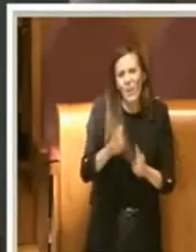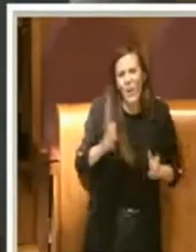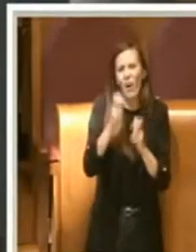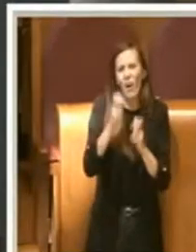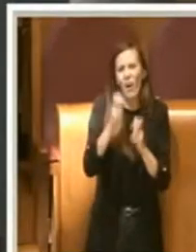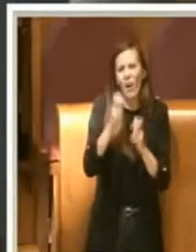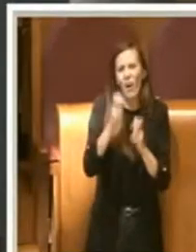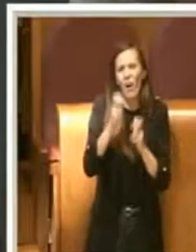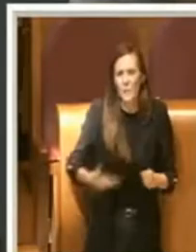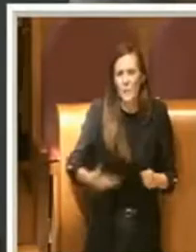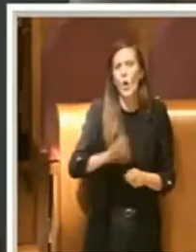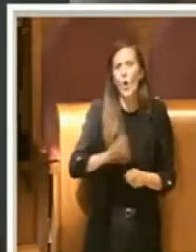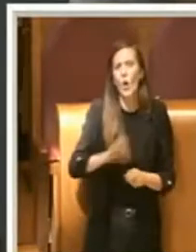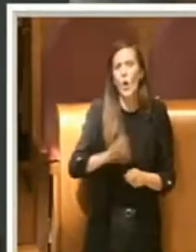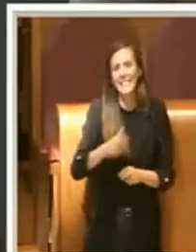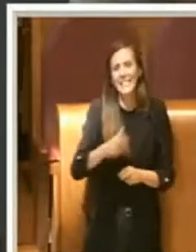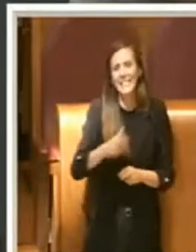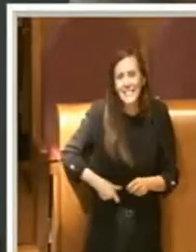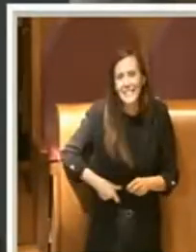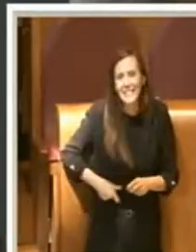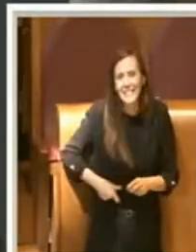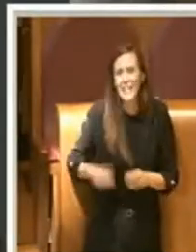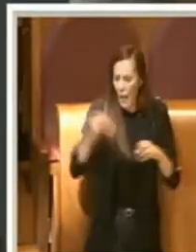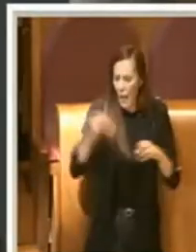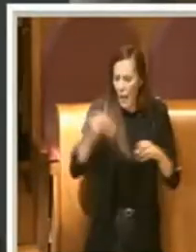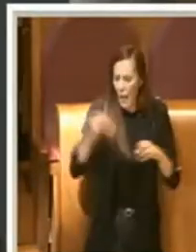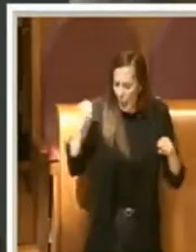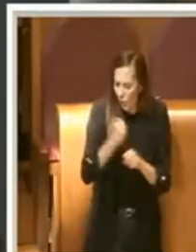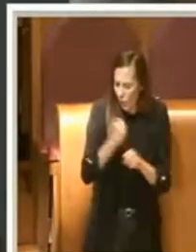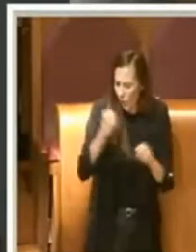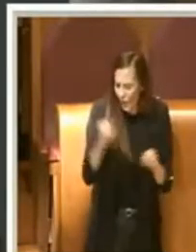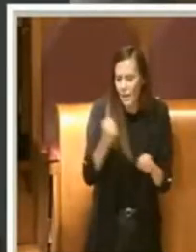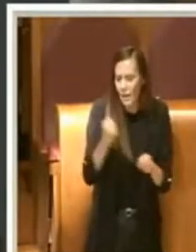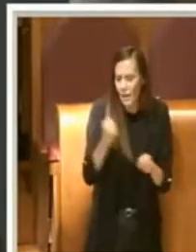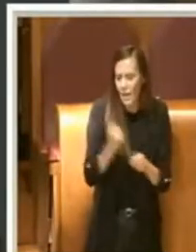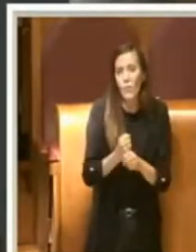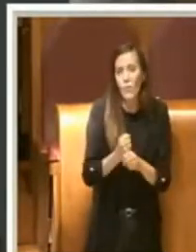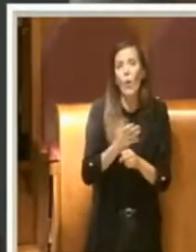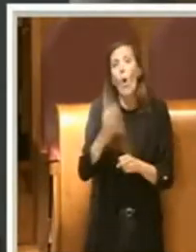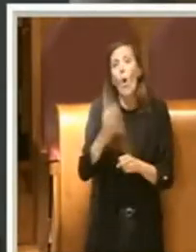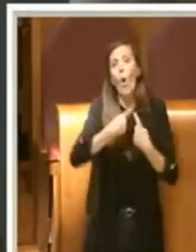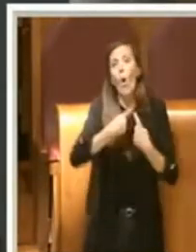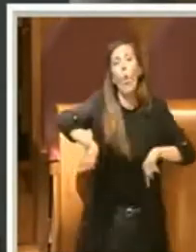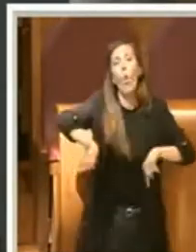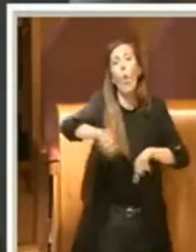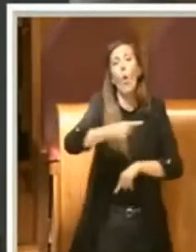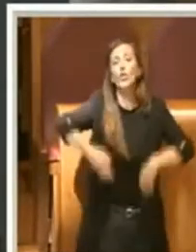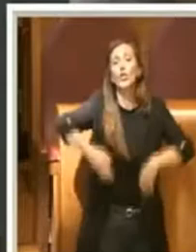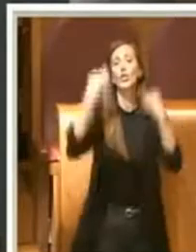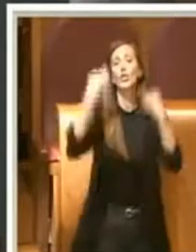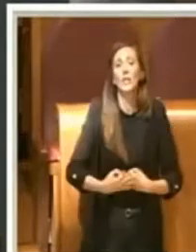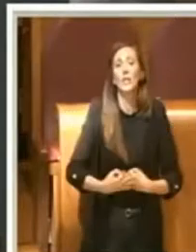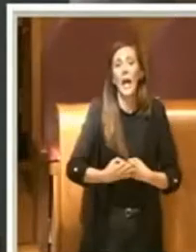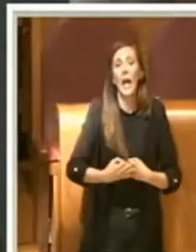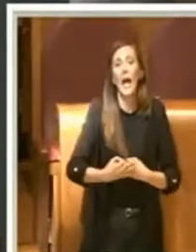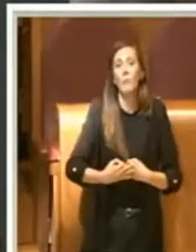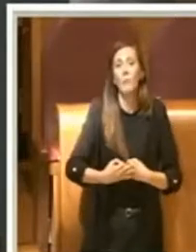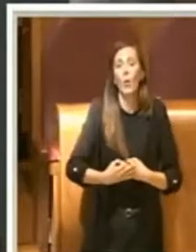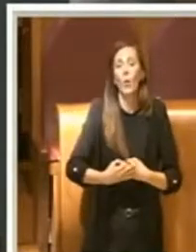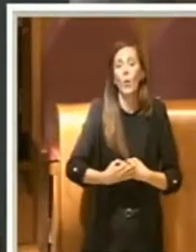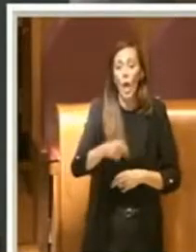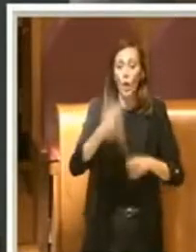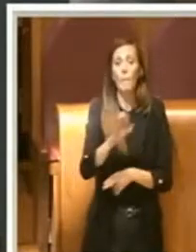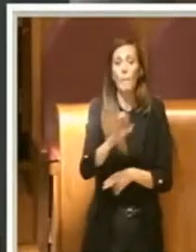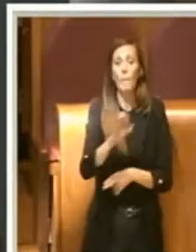comunale, un assessore, un sindaco può compiere, o decidiamo che la città di Roma merita una governance e dei poteri